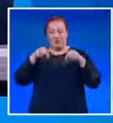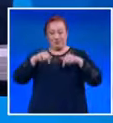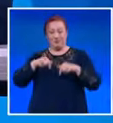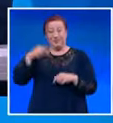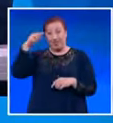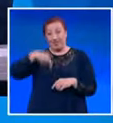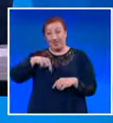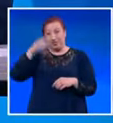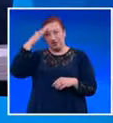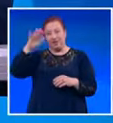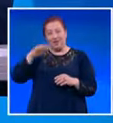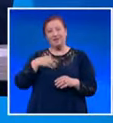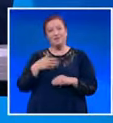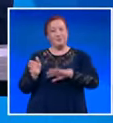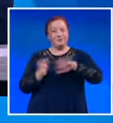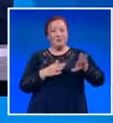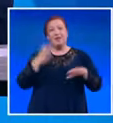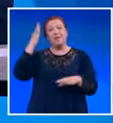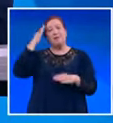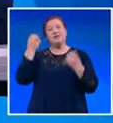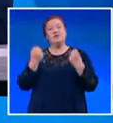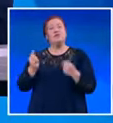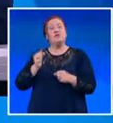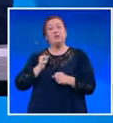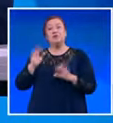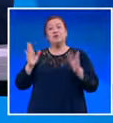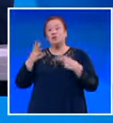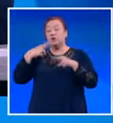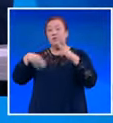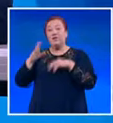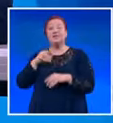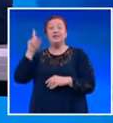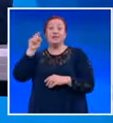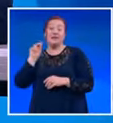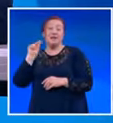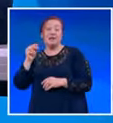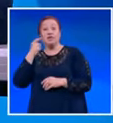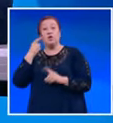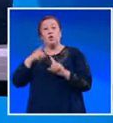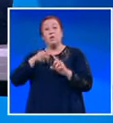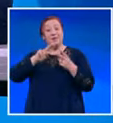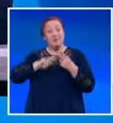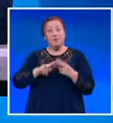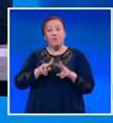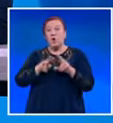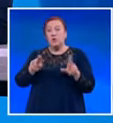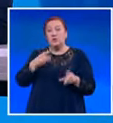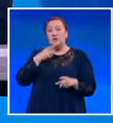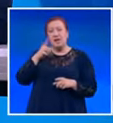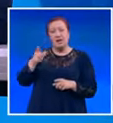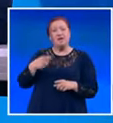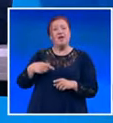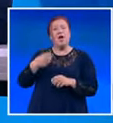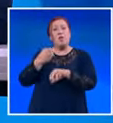Министерството на здравеопазването започва проверка след сигнал до БИТИВИ. Родители разказват, че от Пирогов ги задължават да платят